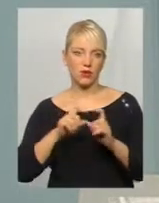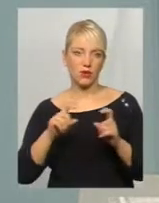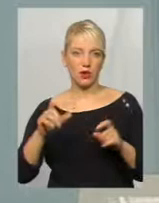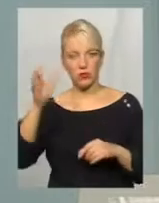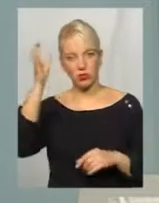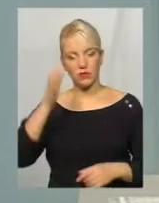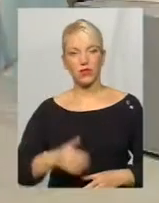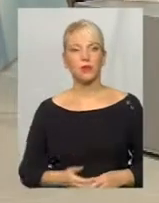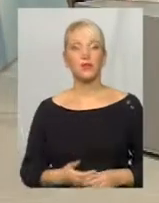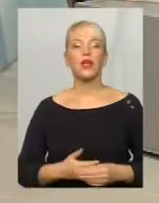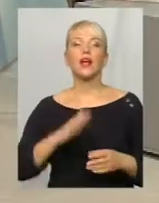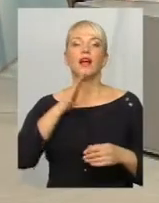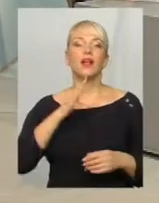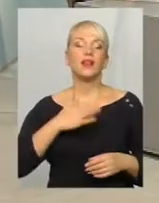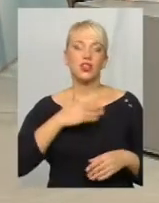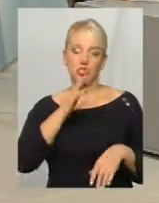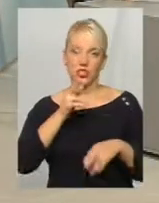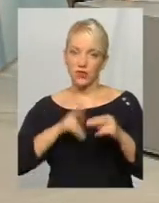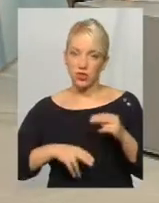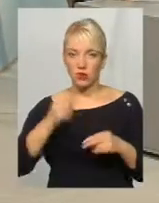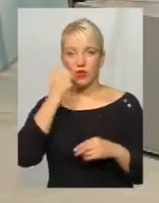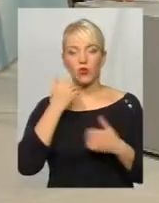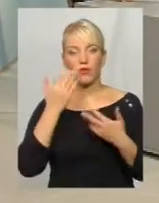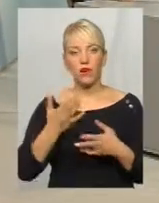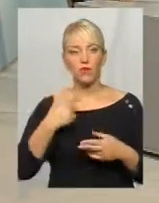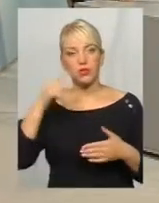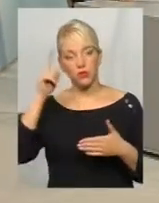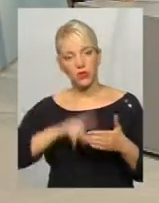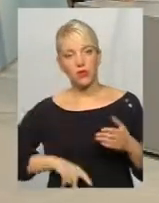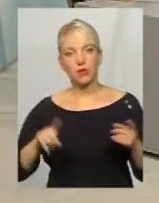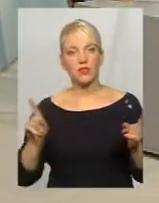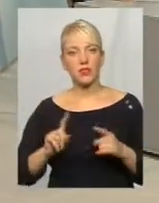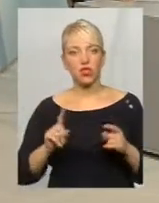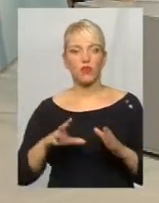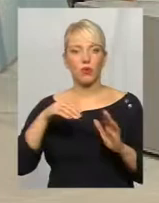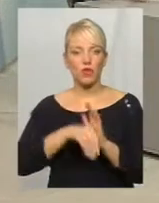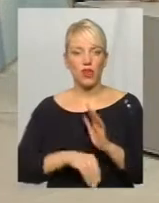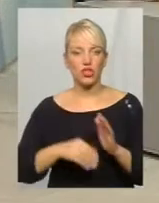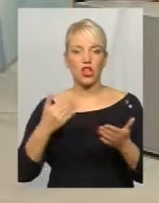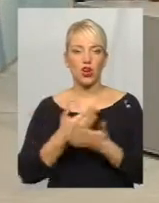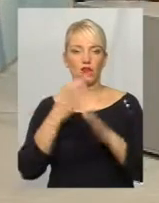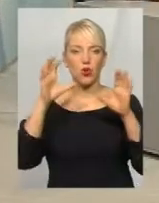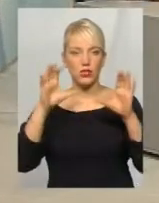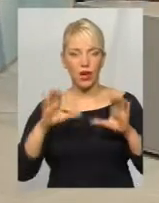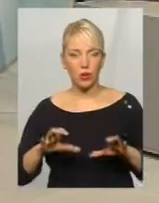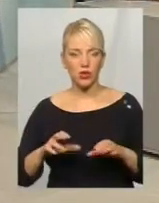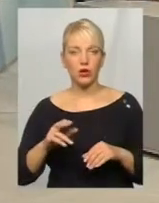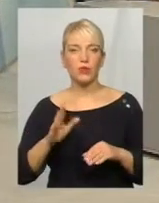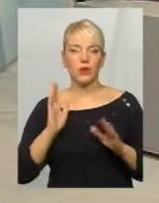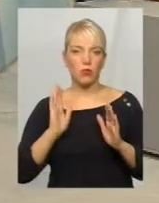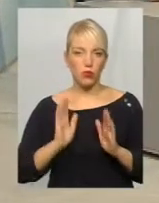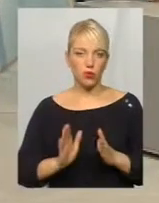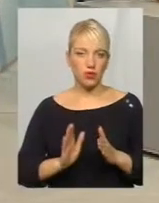освіти. Що ж, наш час вичерпний. Дякую вам. Сподіваюся, що впровадження норм закону пройде